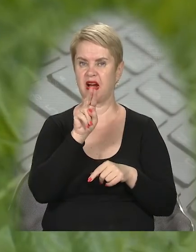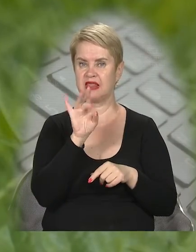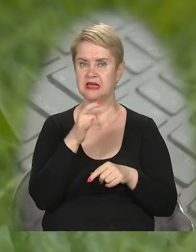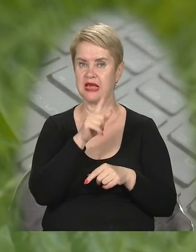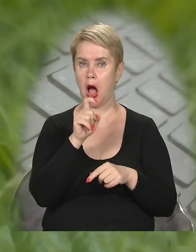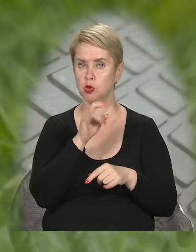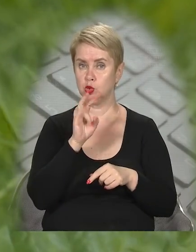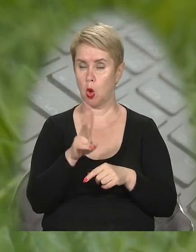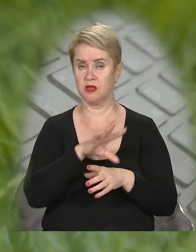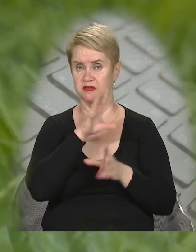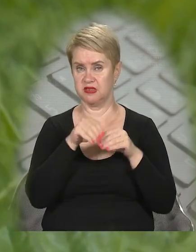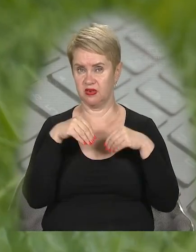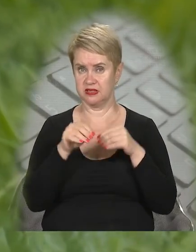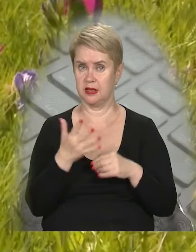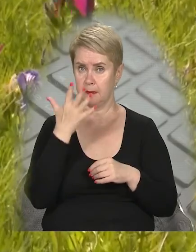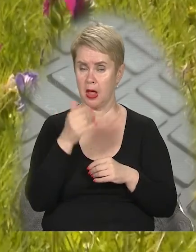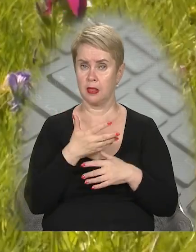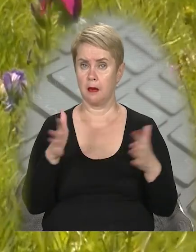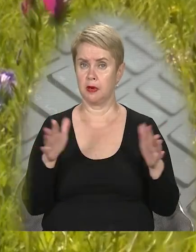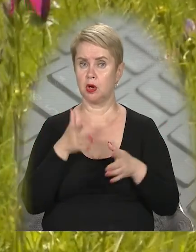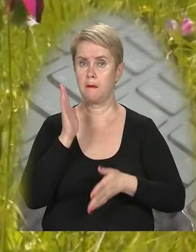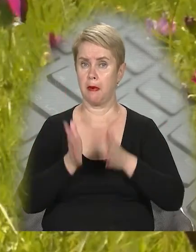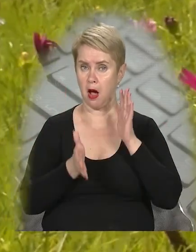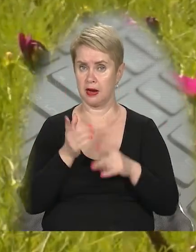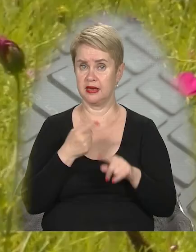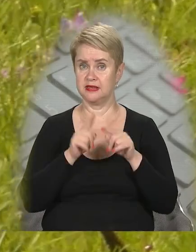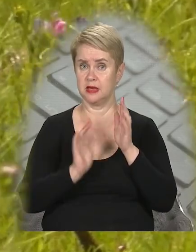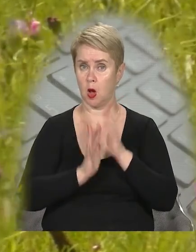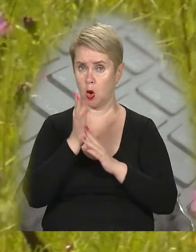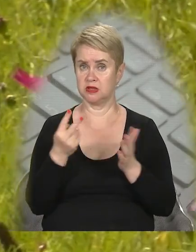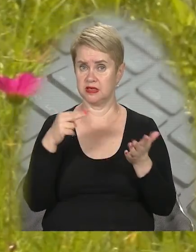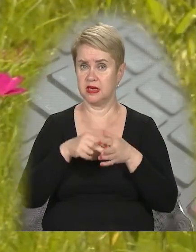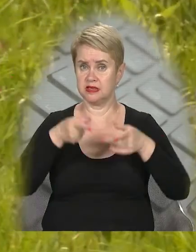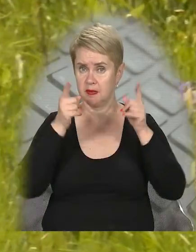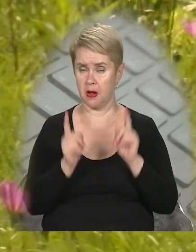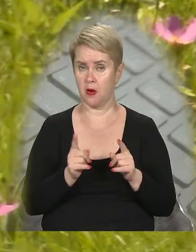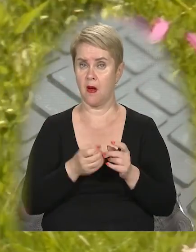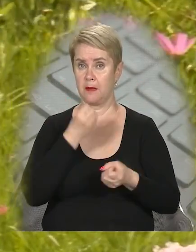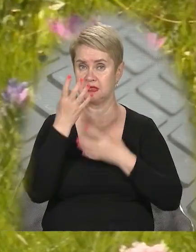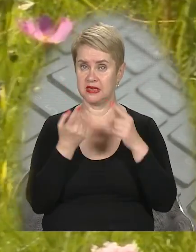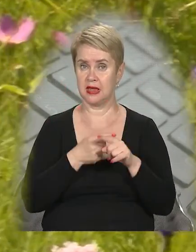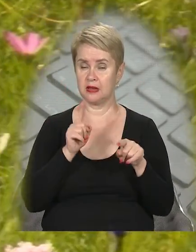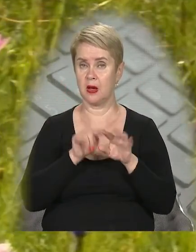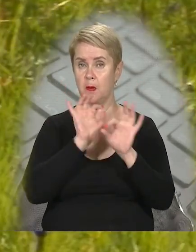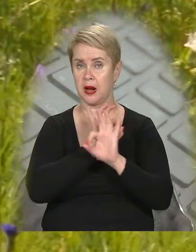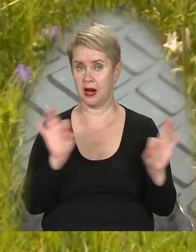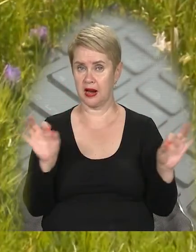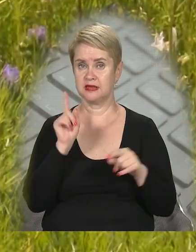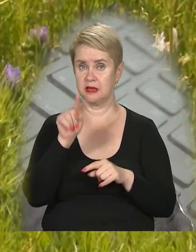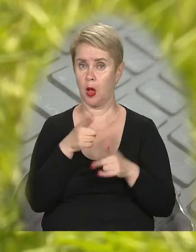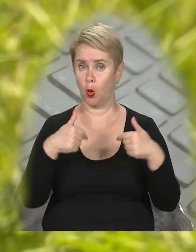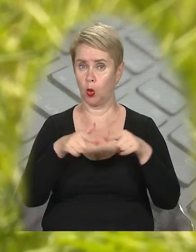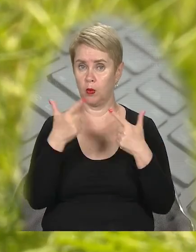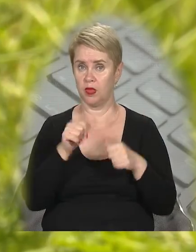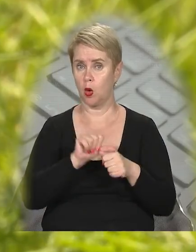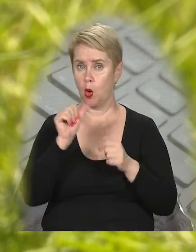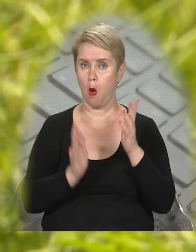газону. Всього їм засадили п'ять найбільших міських парків. І ці рослини стали справжньою панацеєю. Адже прикрасили навіть ті клумби,